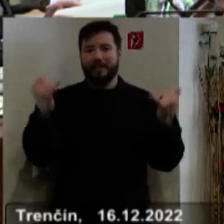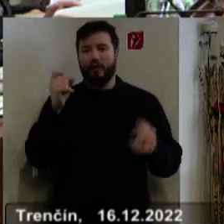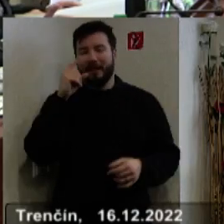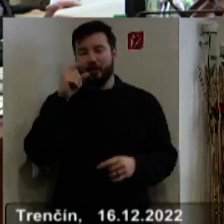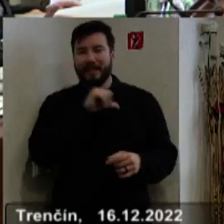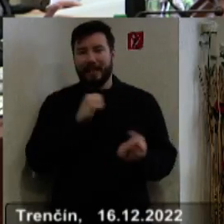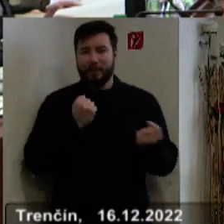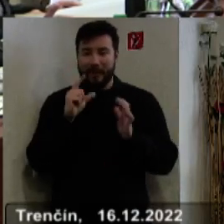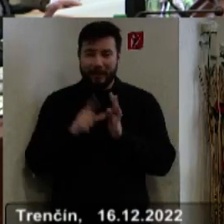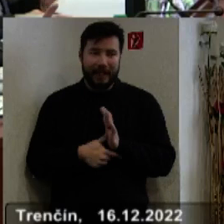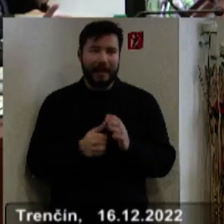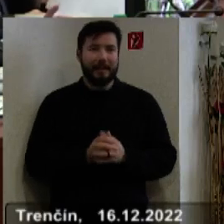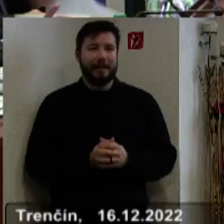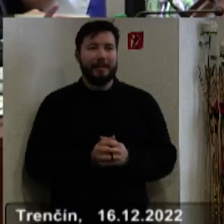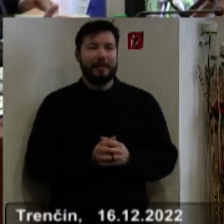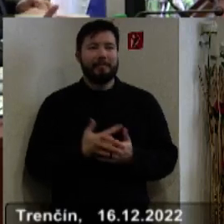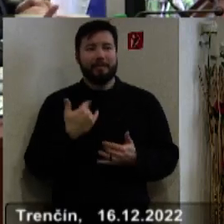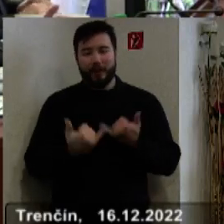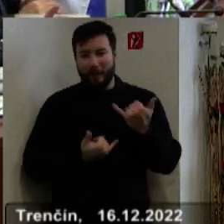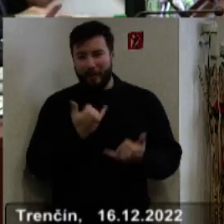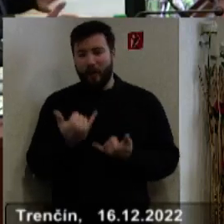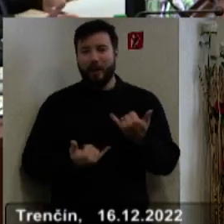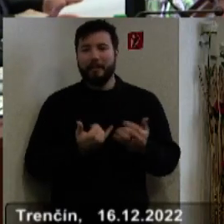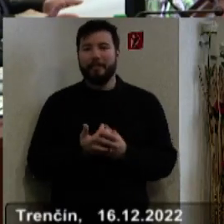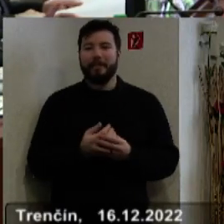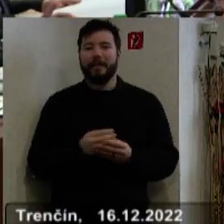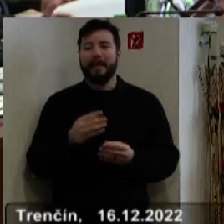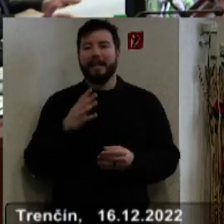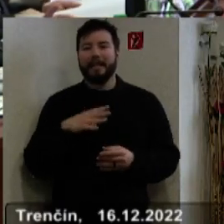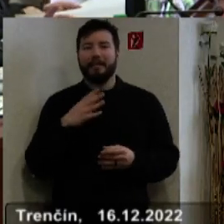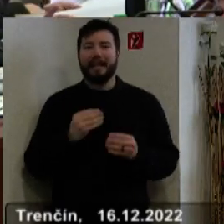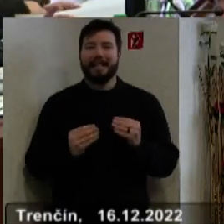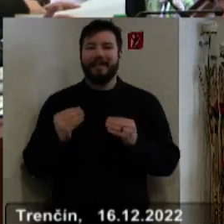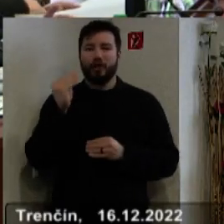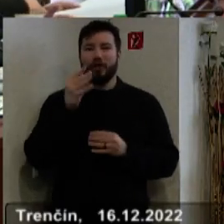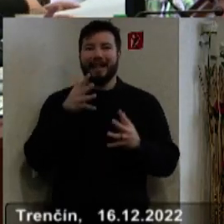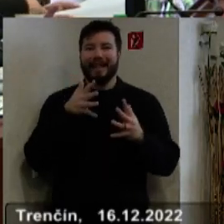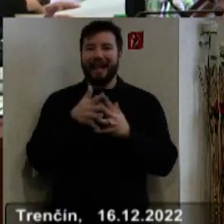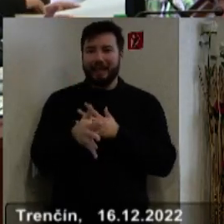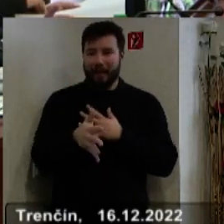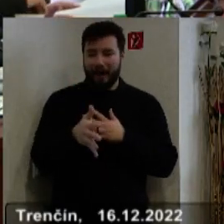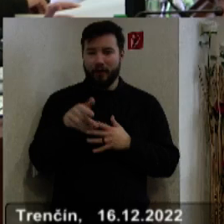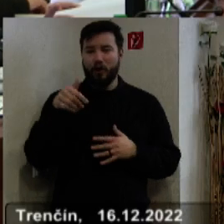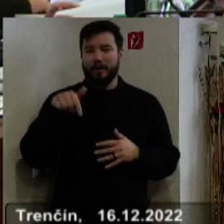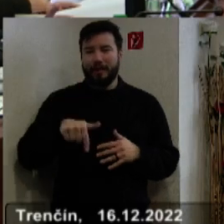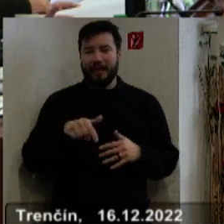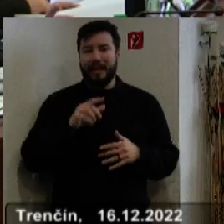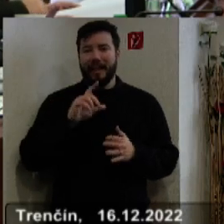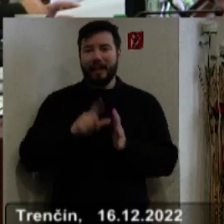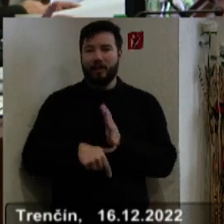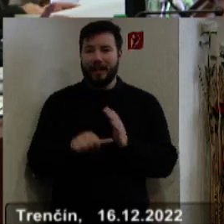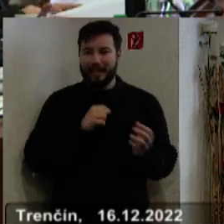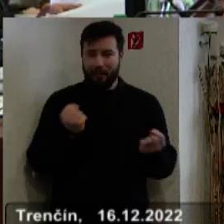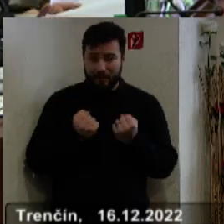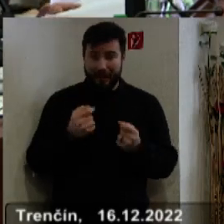samosprávneho kraja. A len zopakujem, že v rámci zvyšenia transparentnosti a otvorenosti regionálnej samosprávy je dnešné